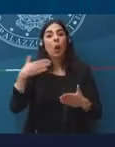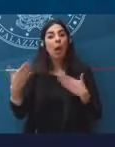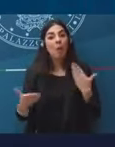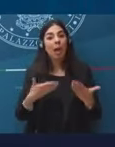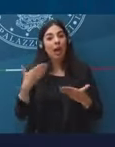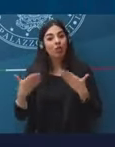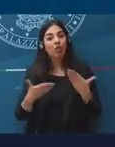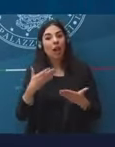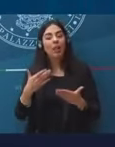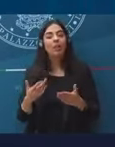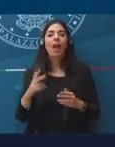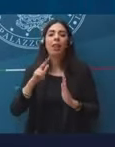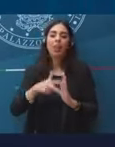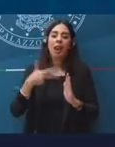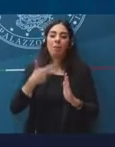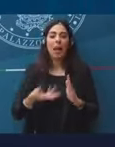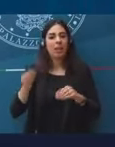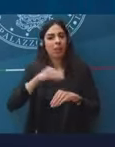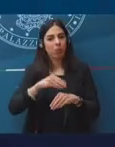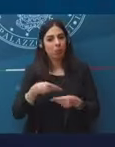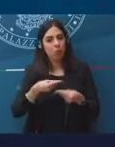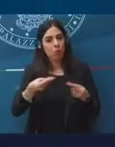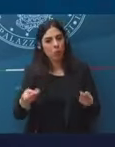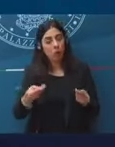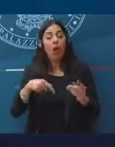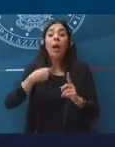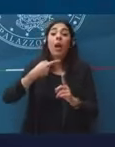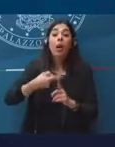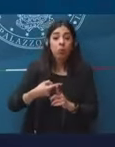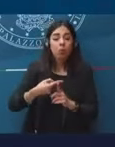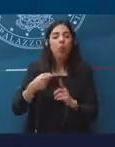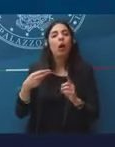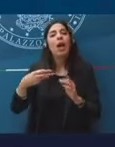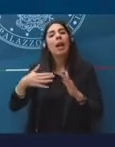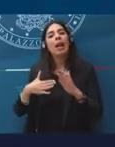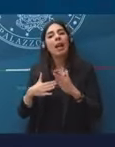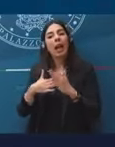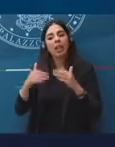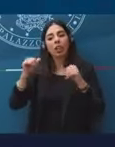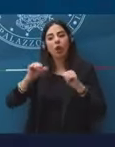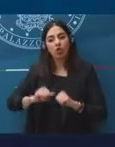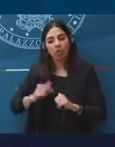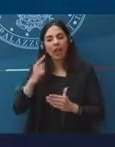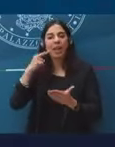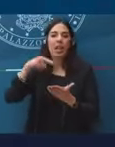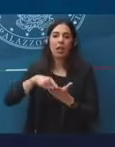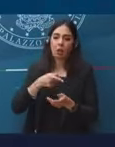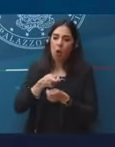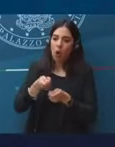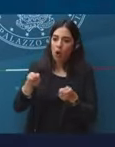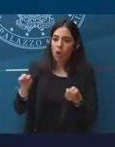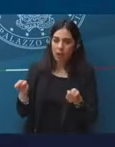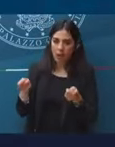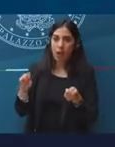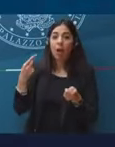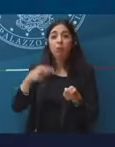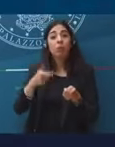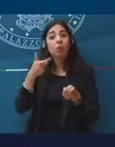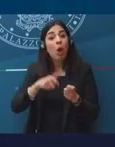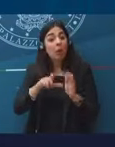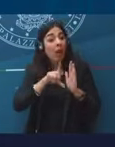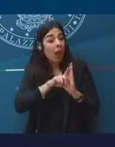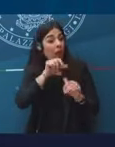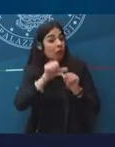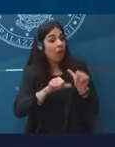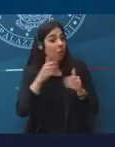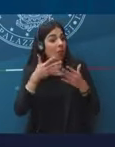viene rifinanzato il reddito di cittadinanza, non perché siano cambiate le norme, ma semplicemente perché purtroppo il numero di quelli che hanno